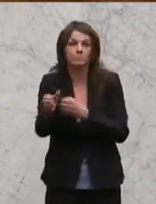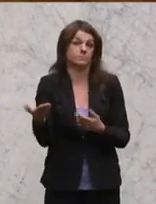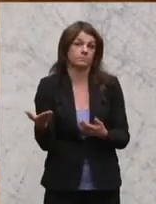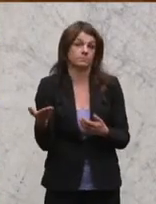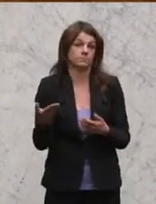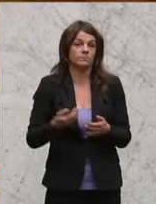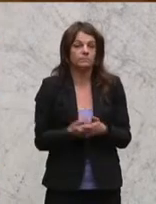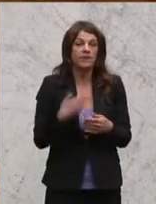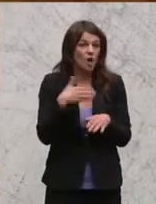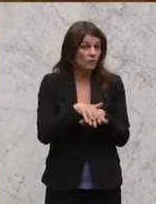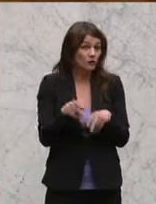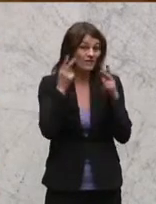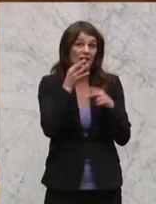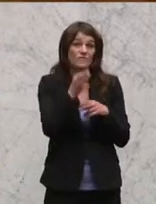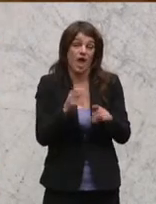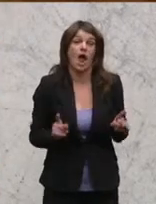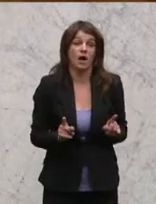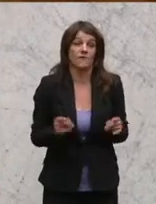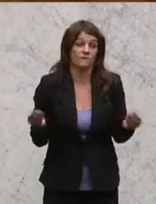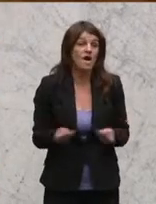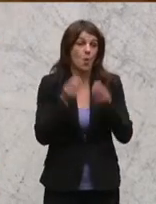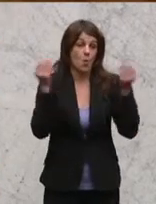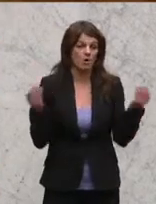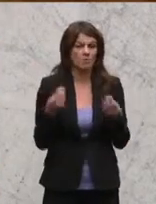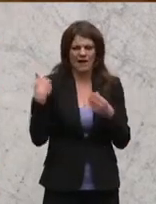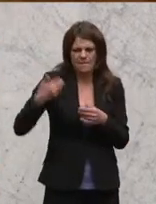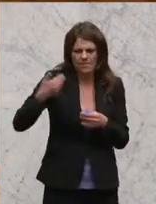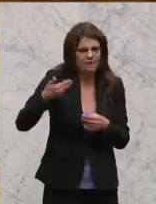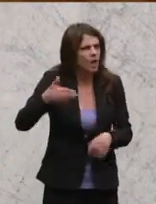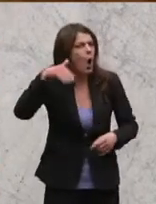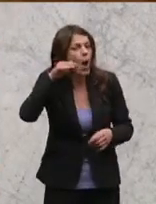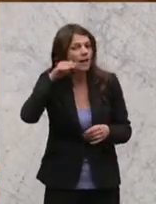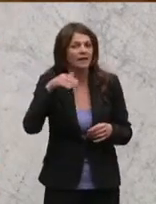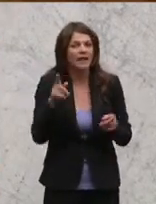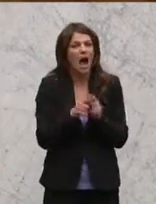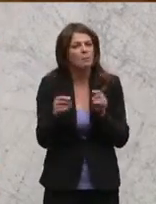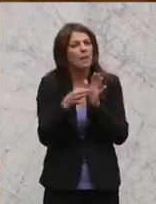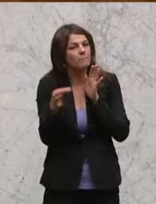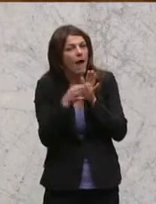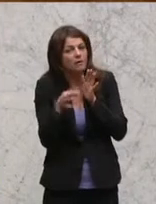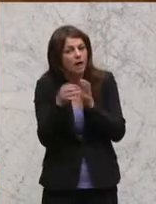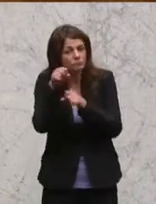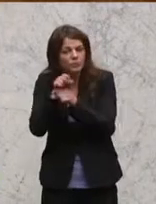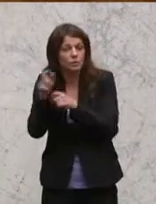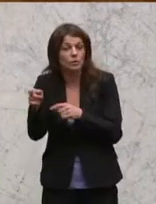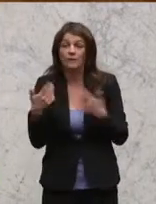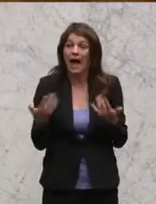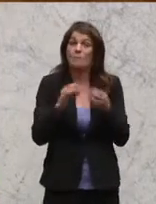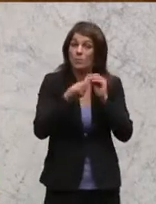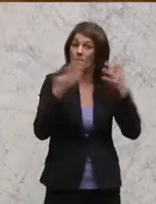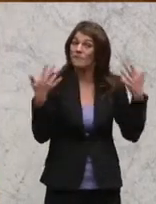deswegen eine wichtige Frage, weil wir schon immer wieder hören, auch im Zusammenhang mit Maßnahmenvollzug, dass ein Problem im